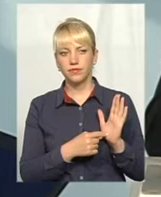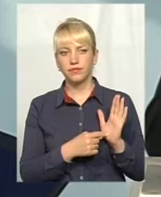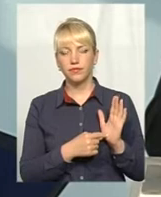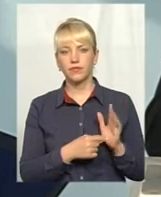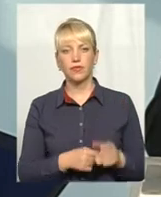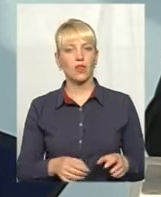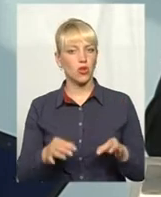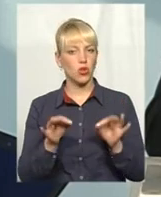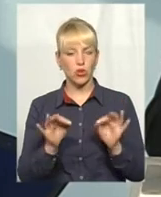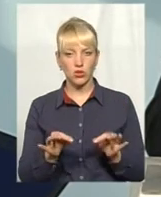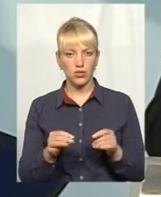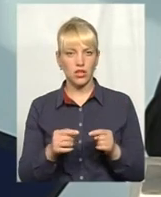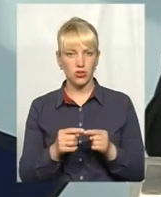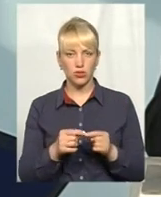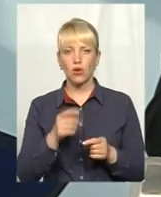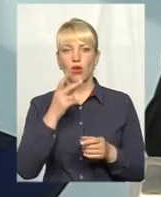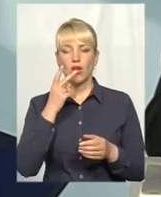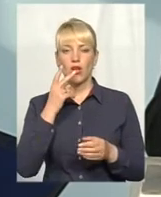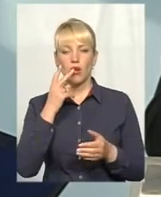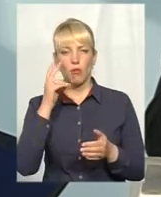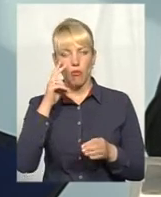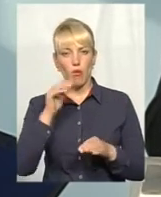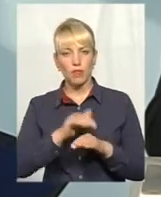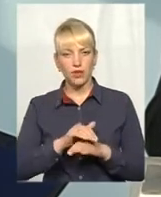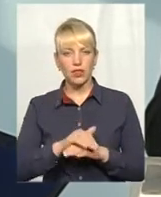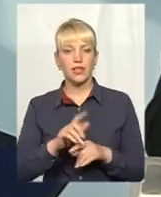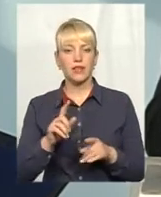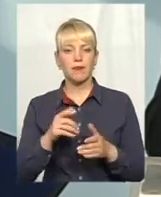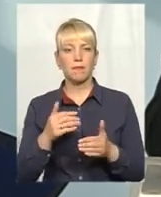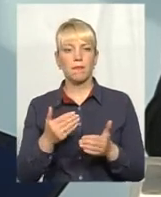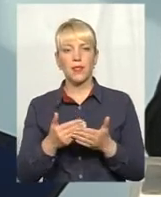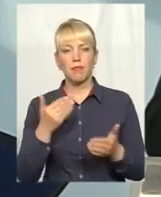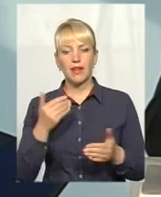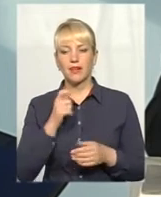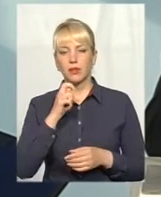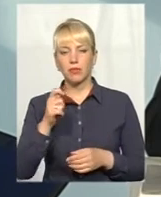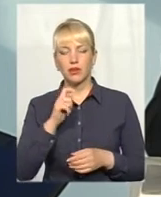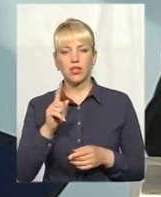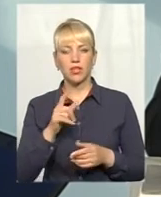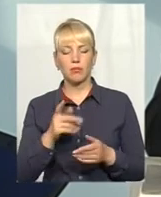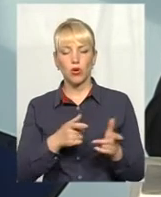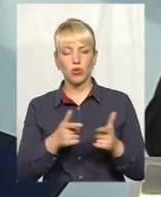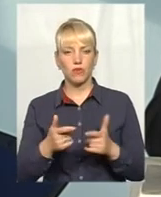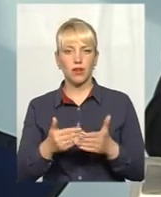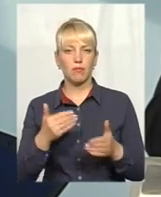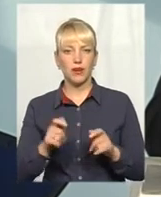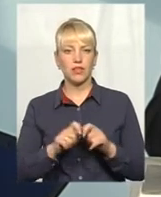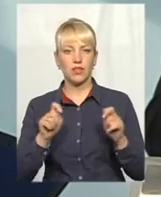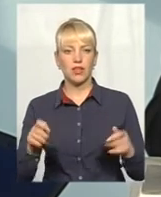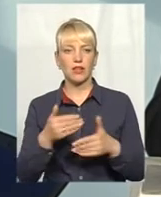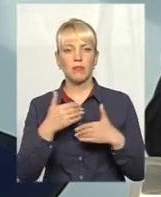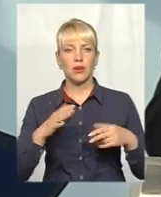Однозначно помітний. Буквально перед брифінгом, який ми готували, перед відкриттям, ми проводили